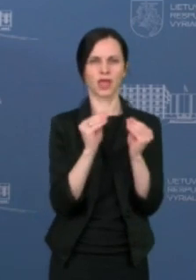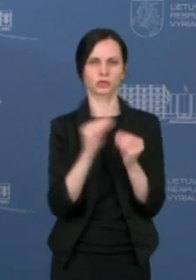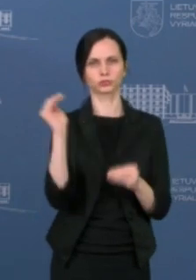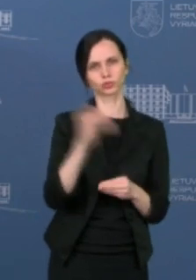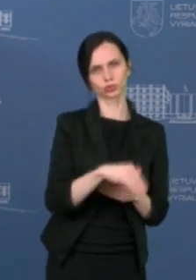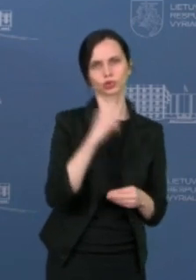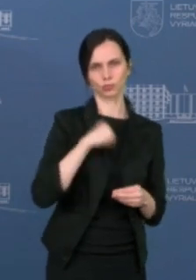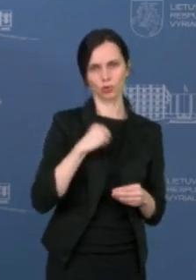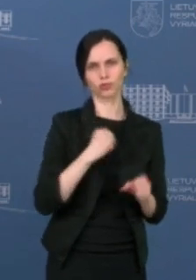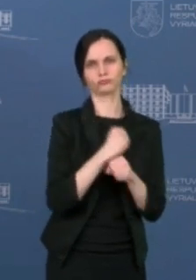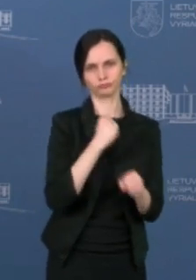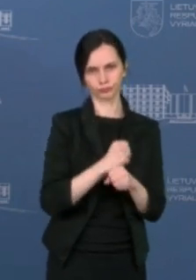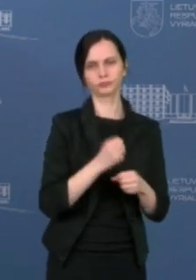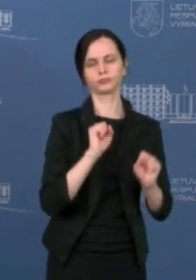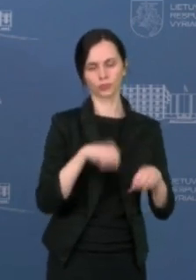grįžti į darbą.